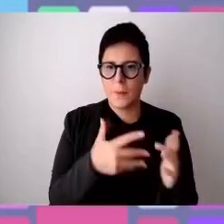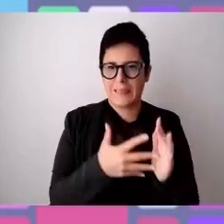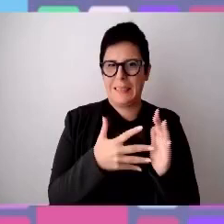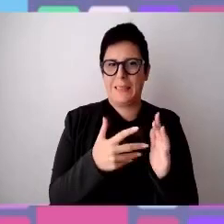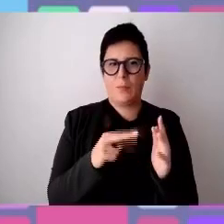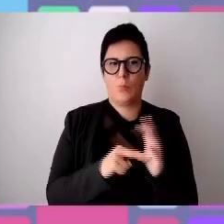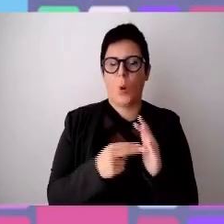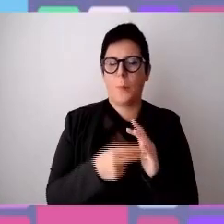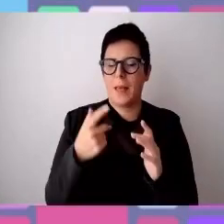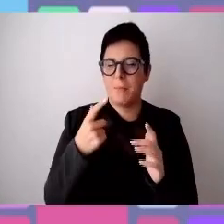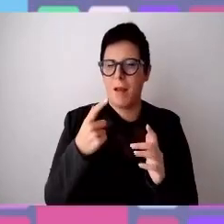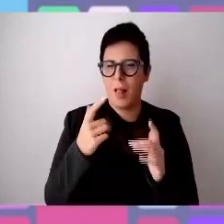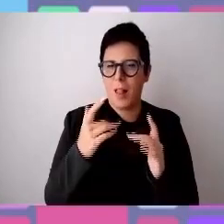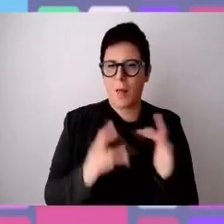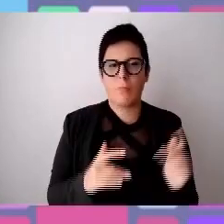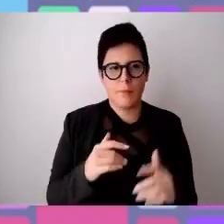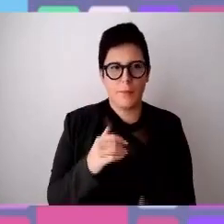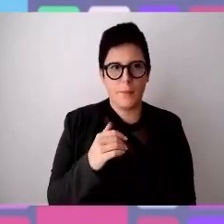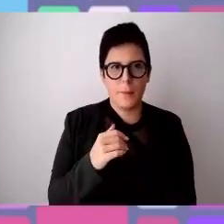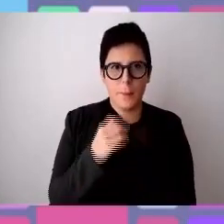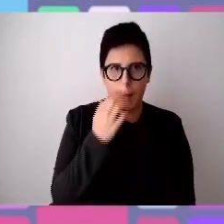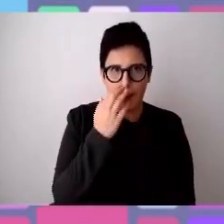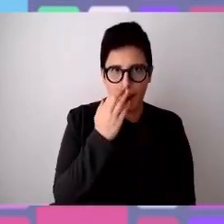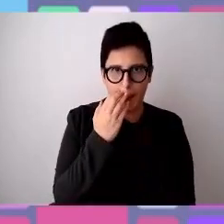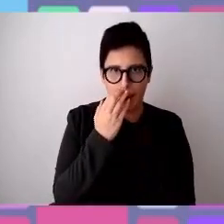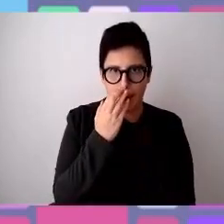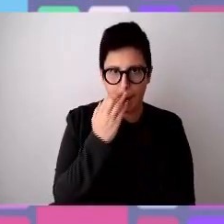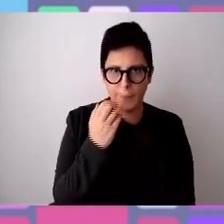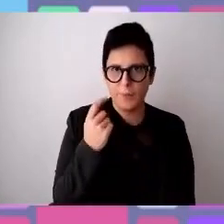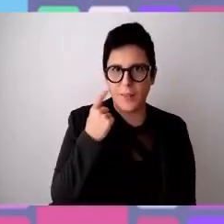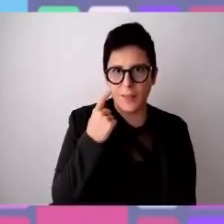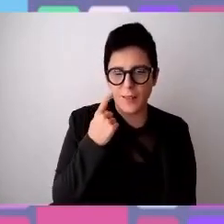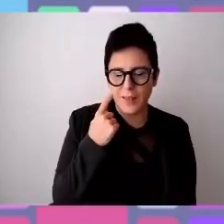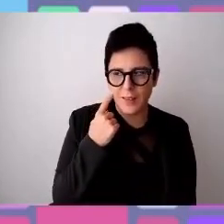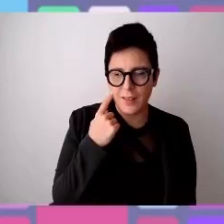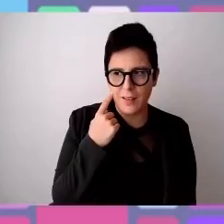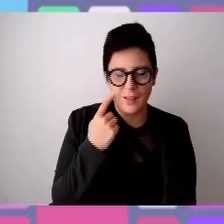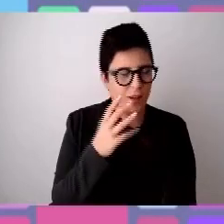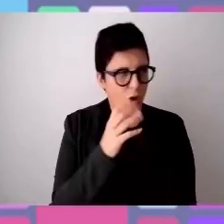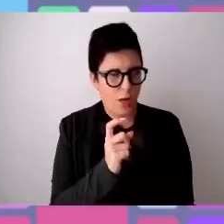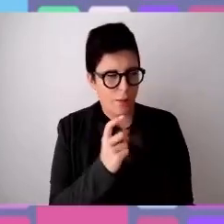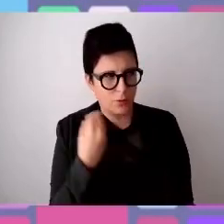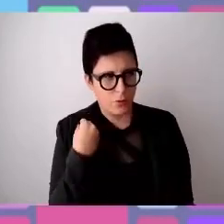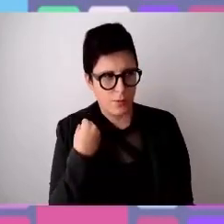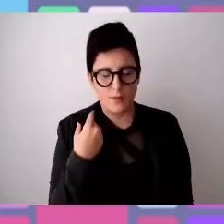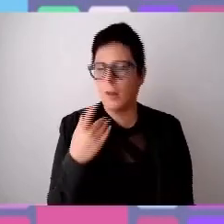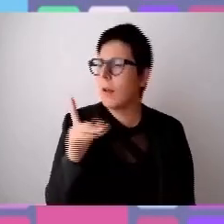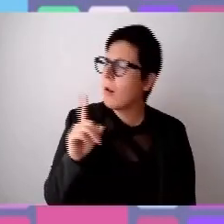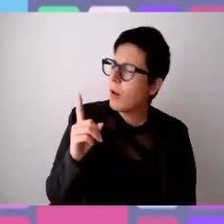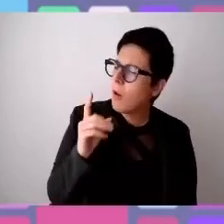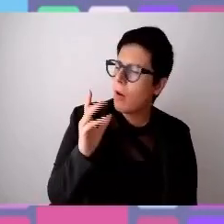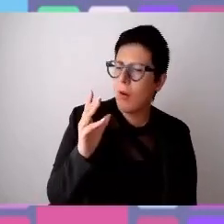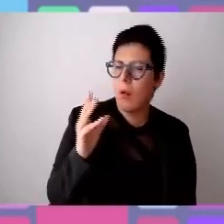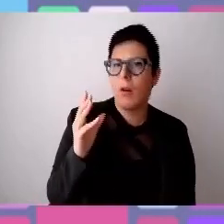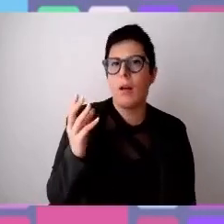Enzo, non ho capito la domanda. Sì, no, io ho avuto un attimo in cui si chiedevo male. No, non era una domanda, era un invito a segnalarmi nella mia